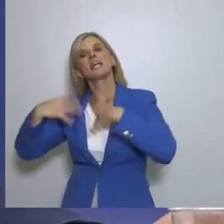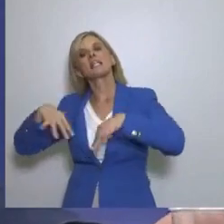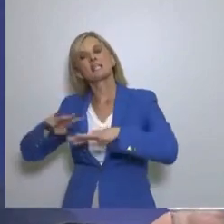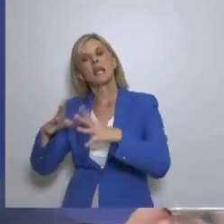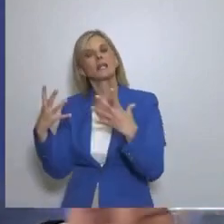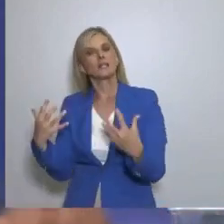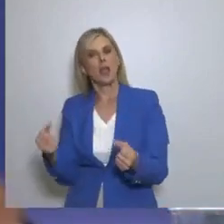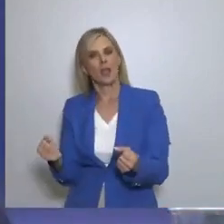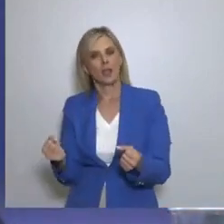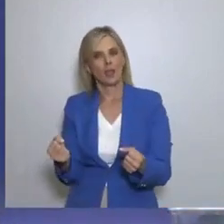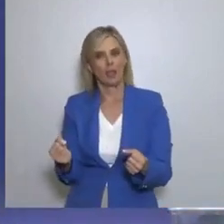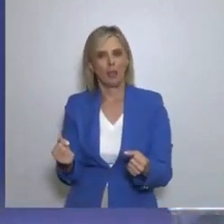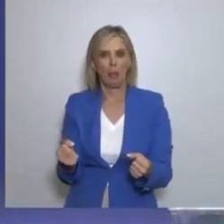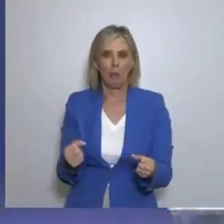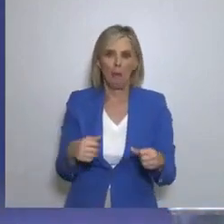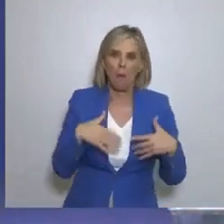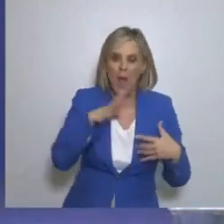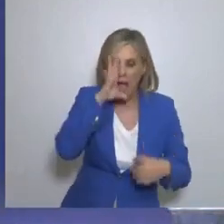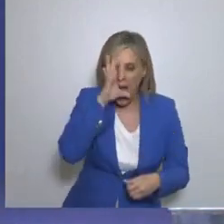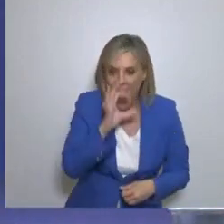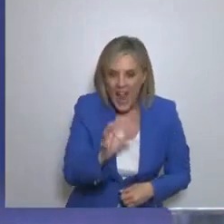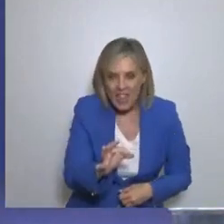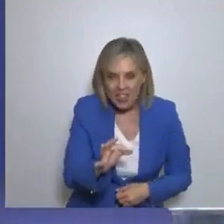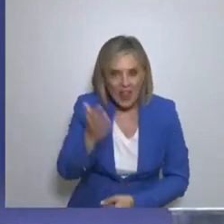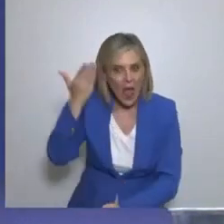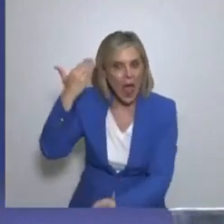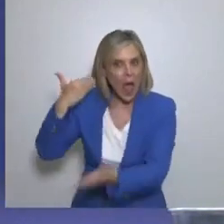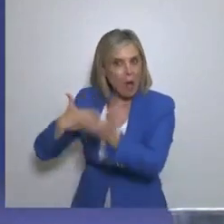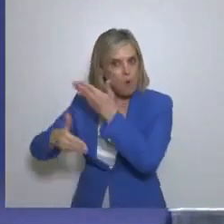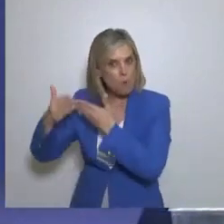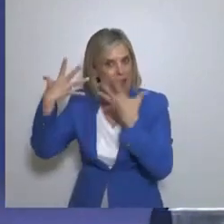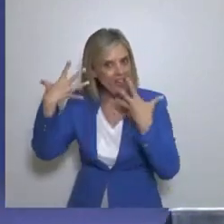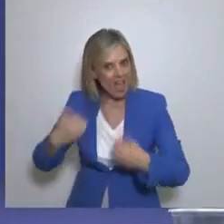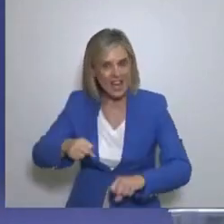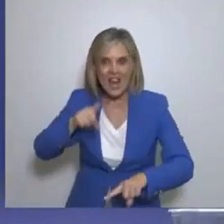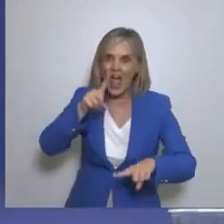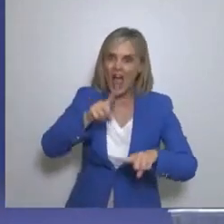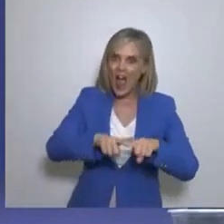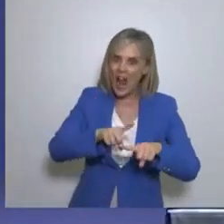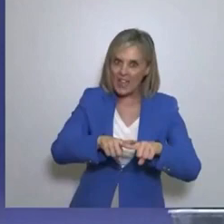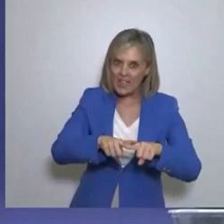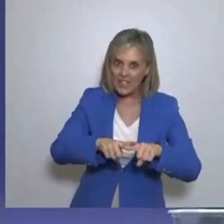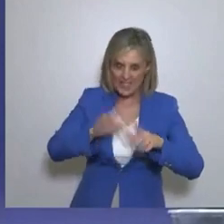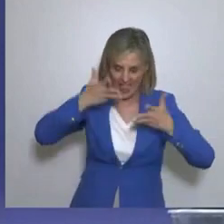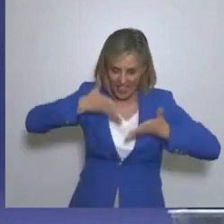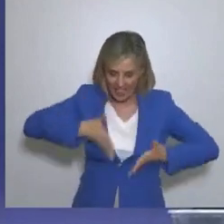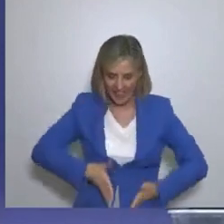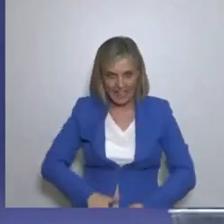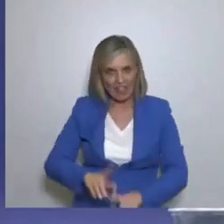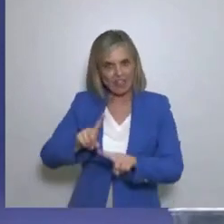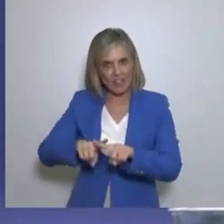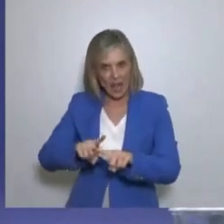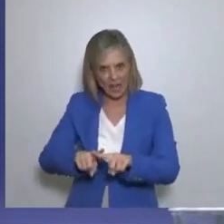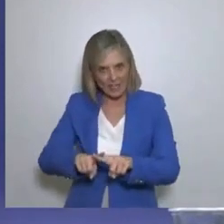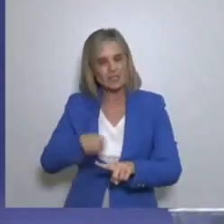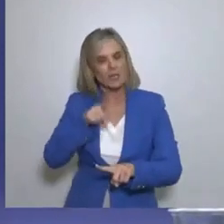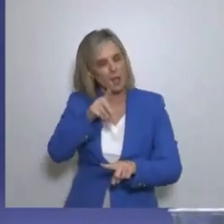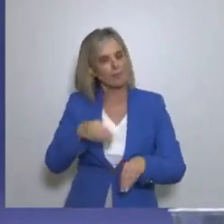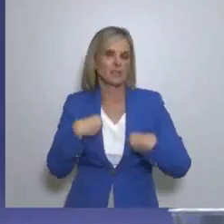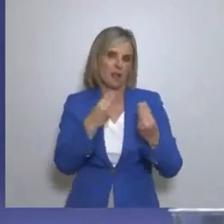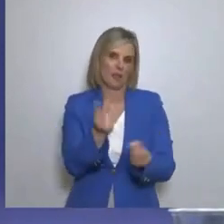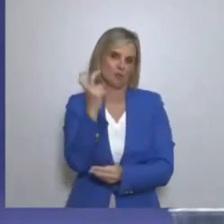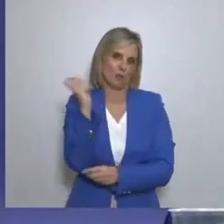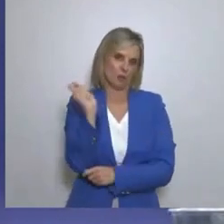πιστοποιητικό γέννησης Με αποτέλεσμα Να τους κάνουν Έλληνες Τέτοια στοιχεία έχουμε πολλά Ο εγγυής συγγενής